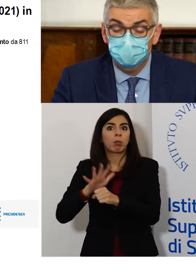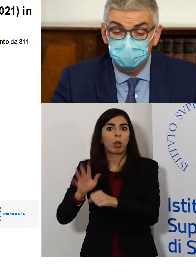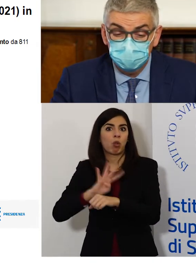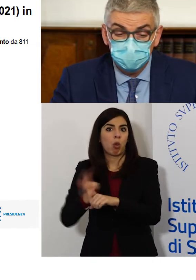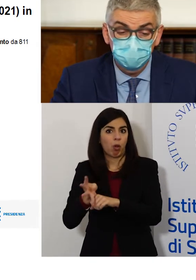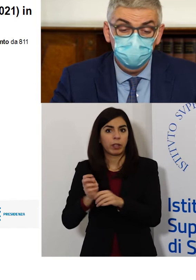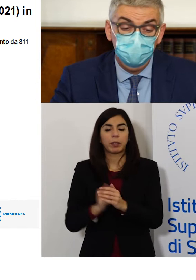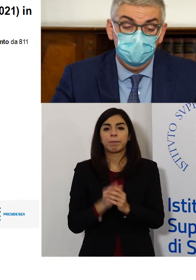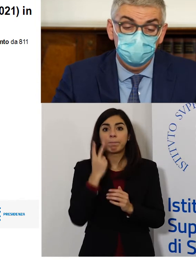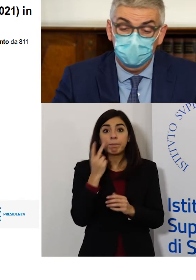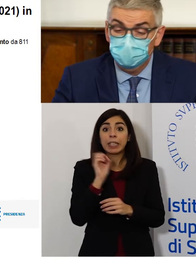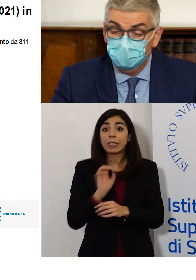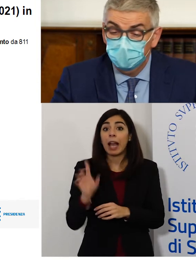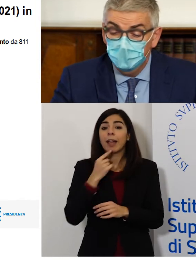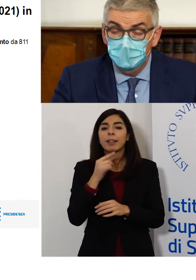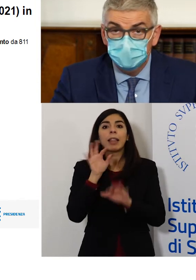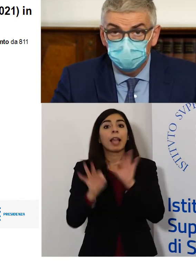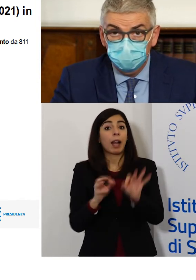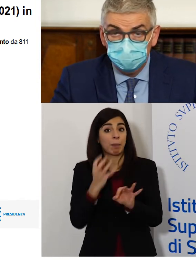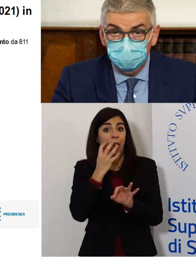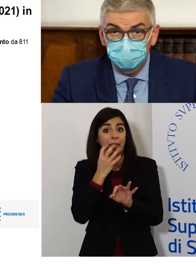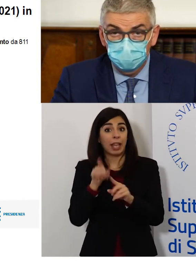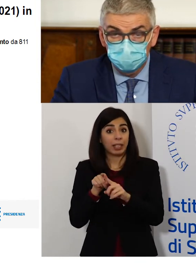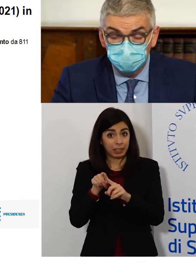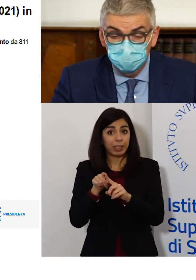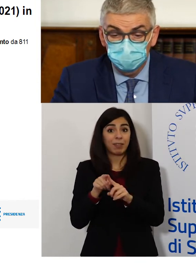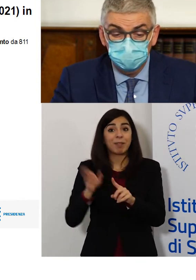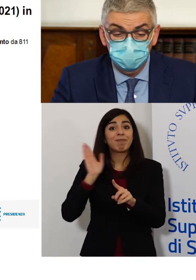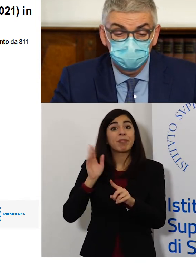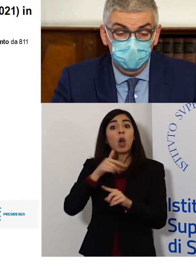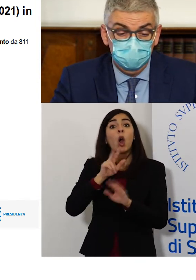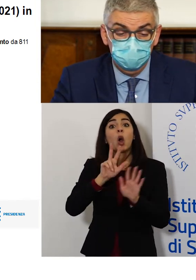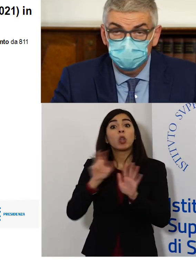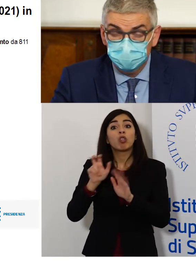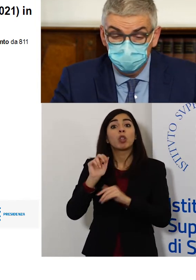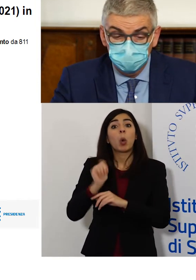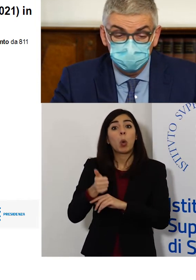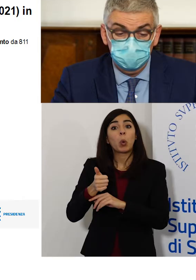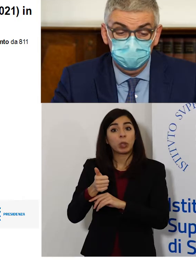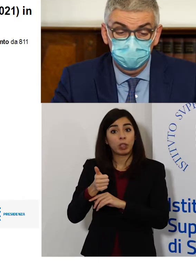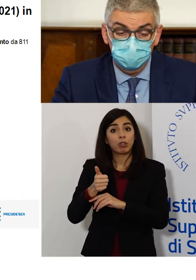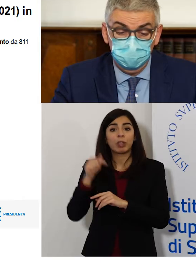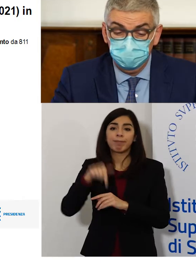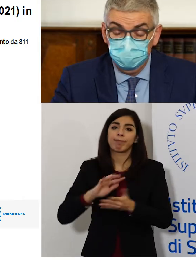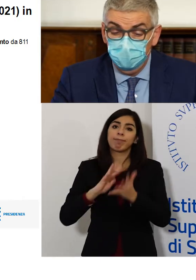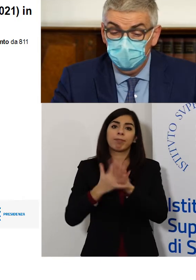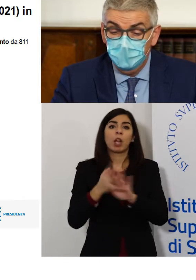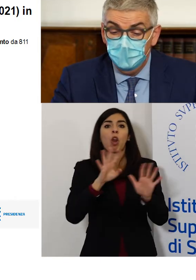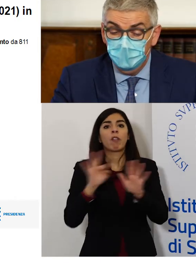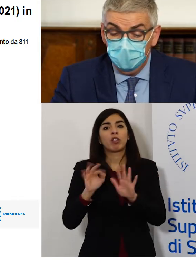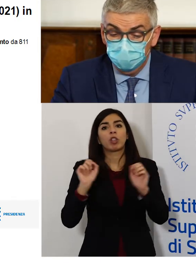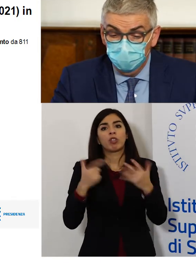parliamo delle terapie intensive. Vediamo infatti che siamo passati da 811 ricoverati a 917 in questa